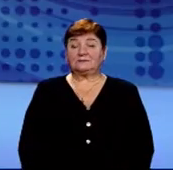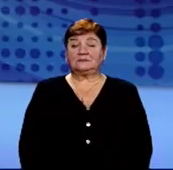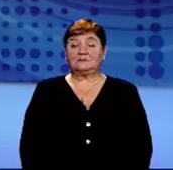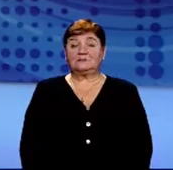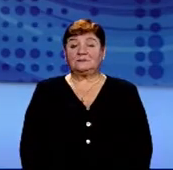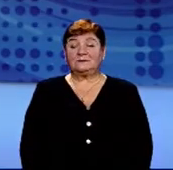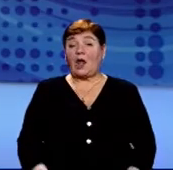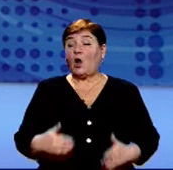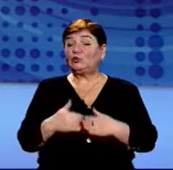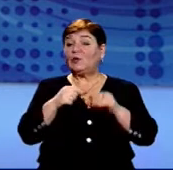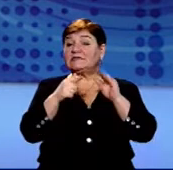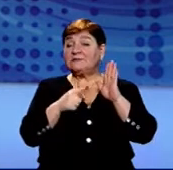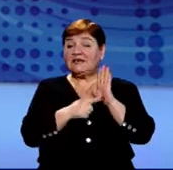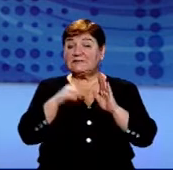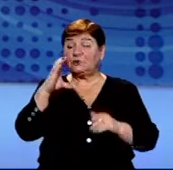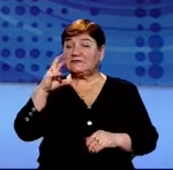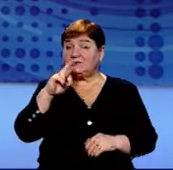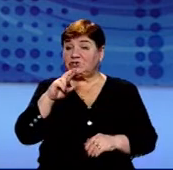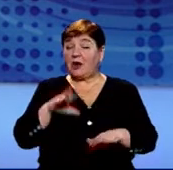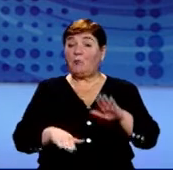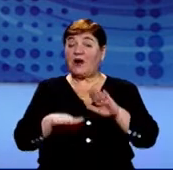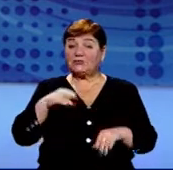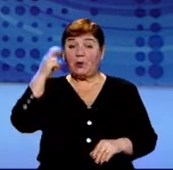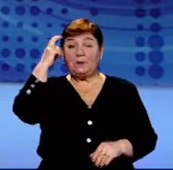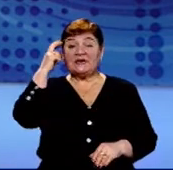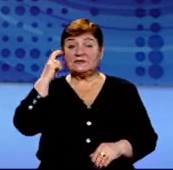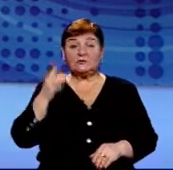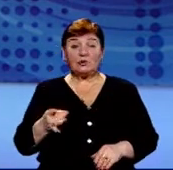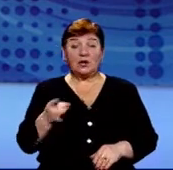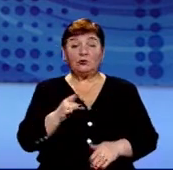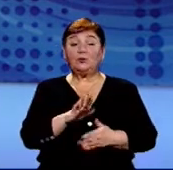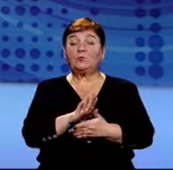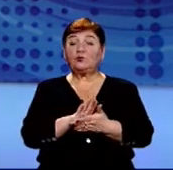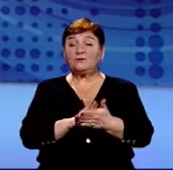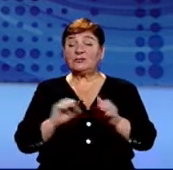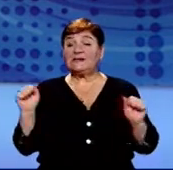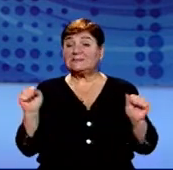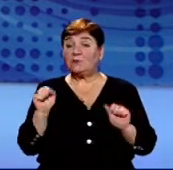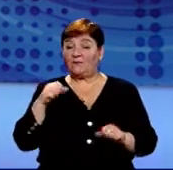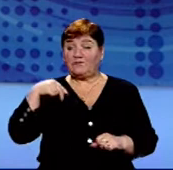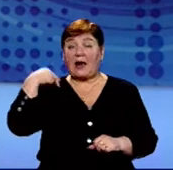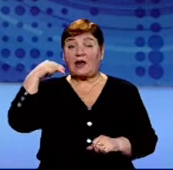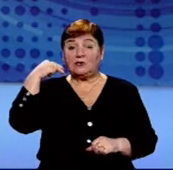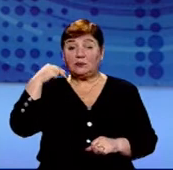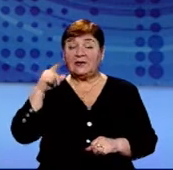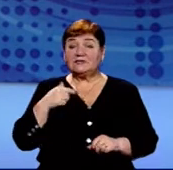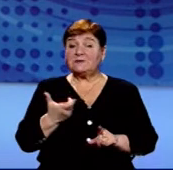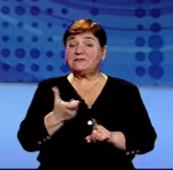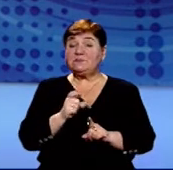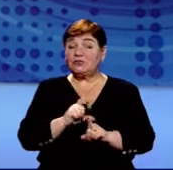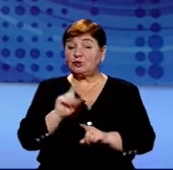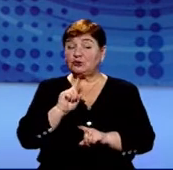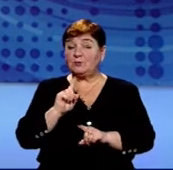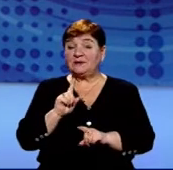До 17 січня у школах Мукачева та Великобрезнянського району продовжили зимові канікули. Зробили це, аби не збільшилася кількість